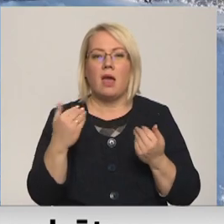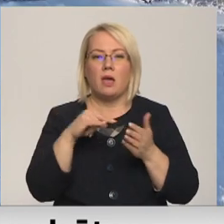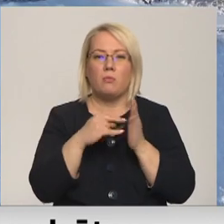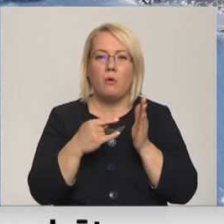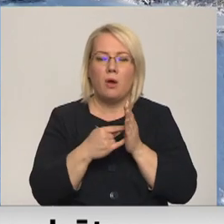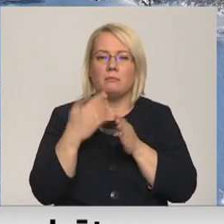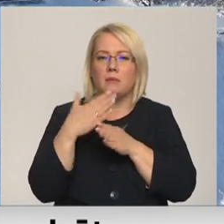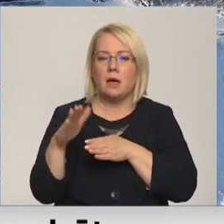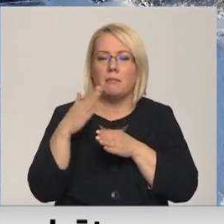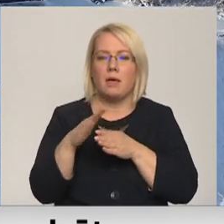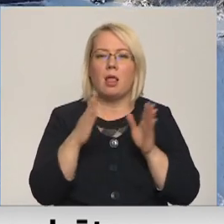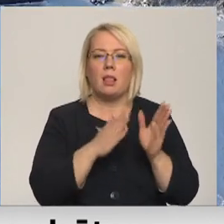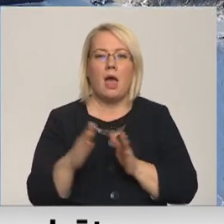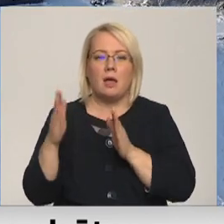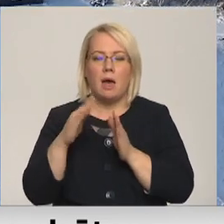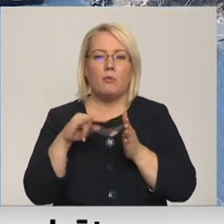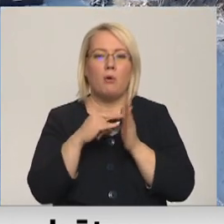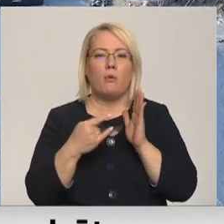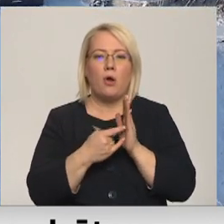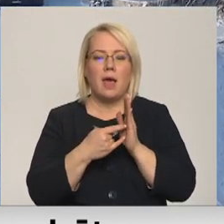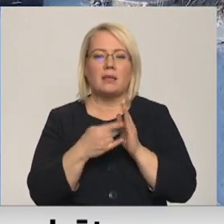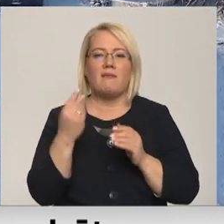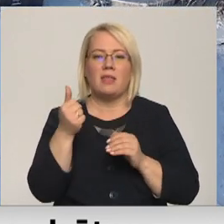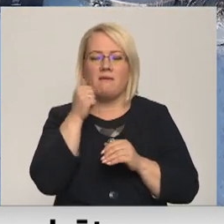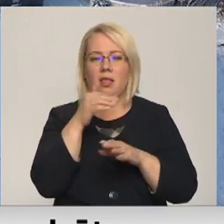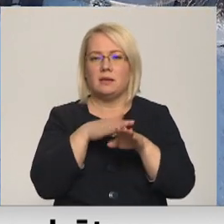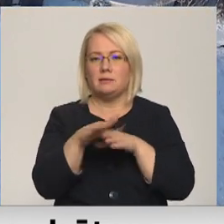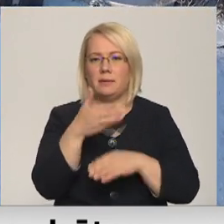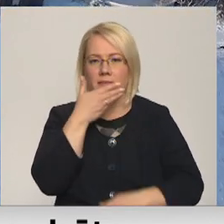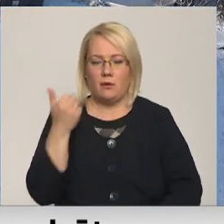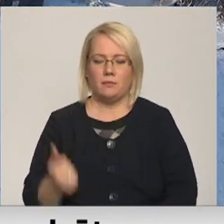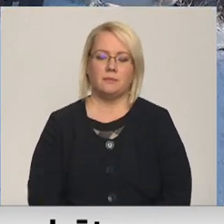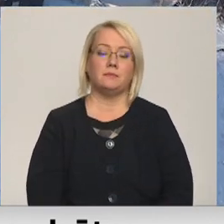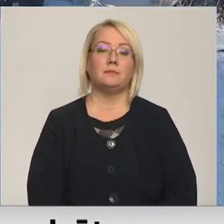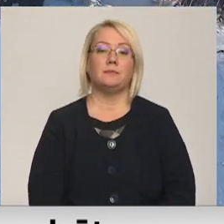projektu finansējumis tā nav apguvusi. Sanita Liepiņa, Tereza Matisona, TV9 Pakalni.